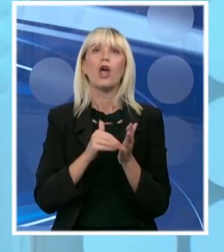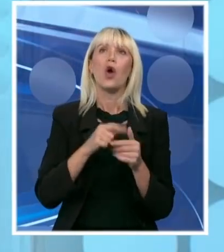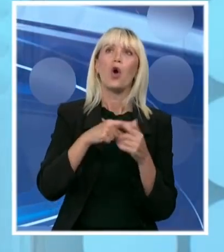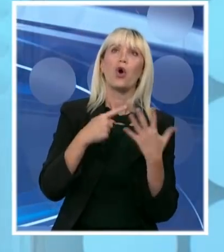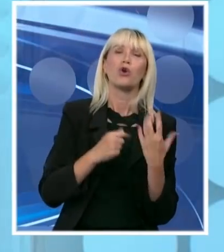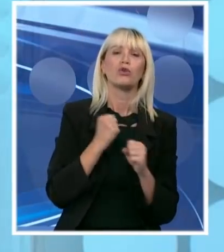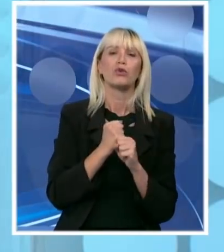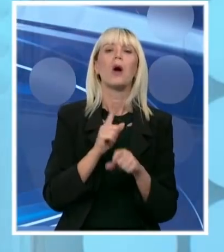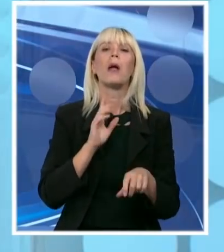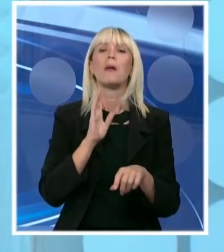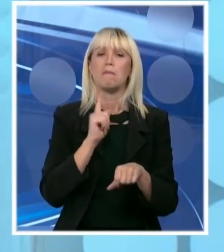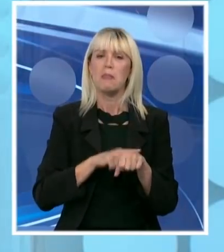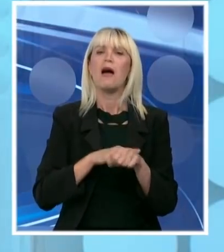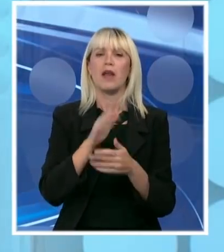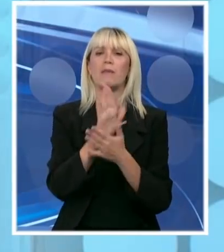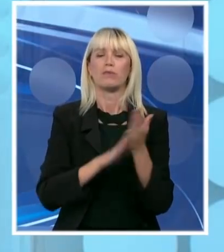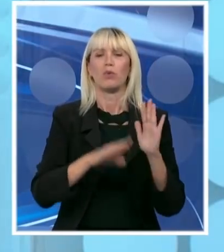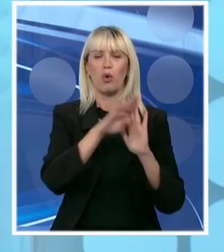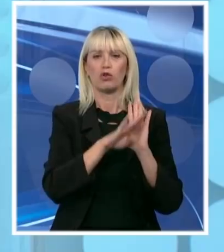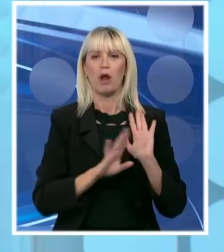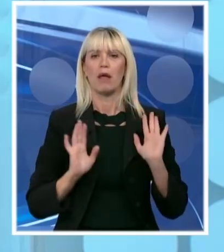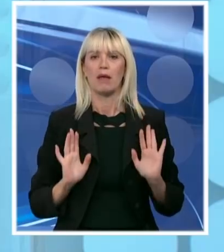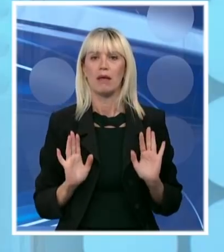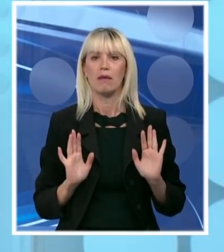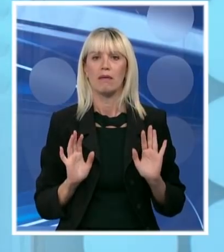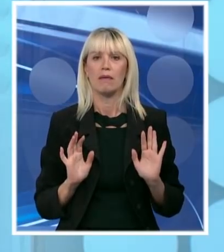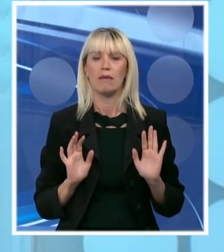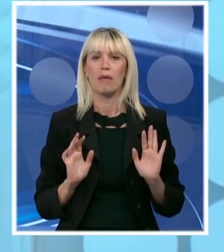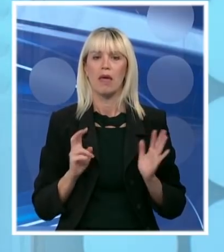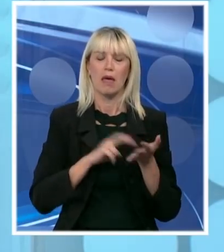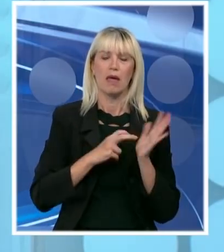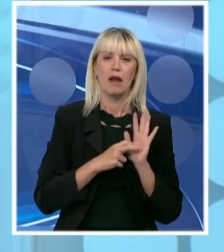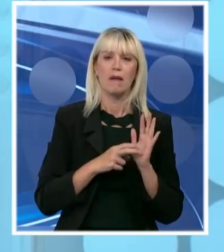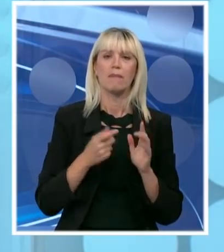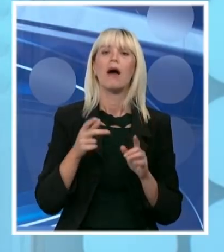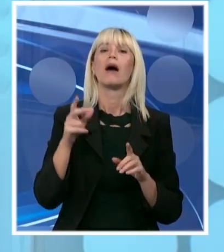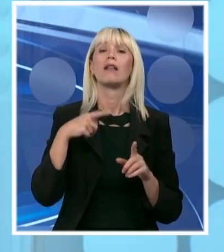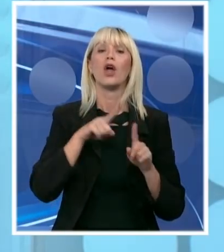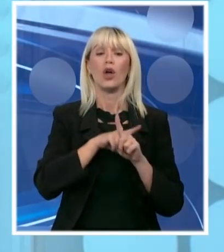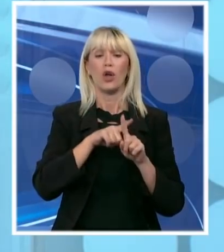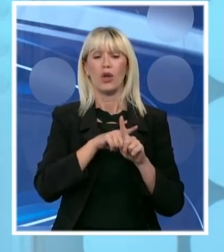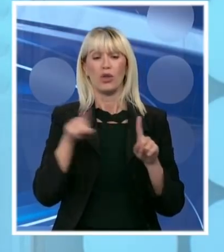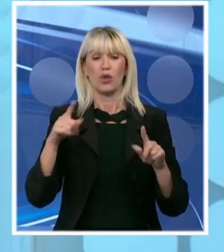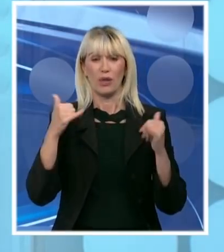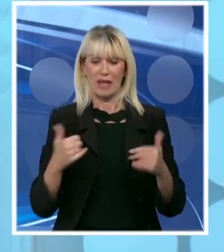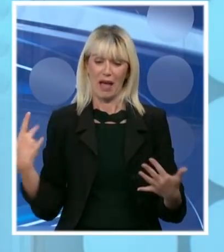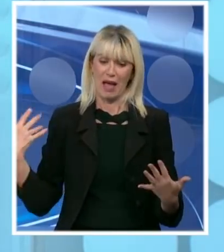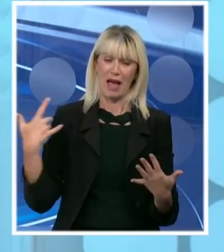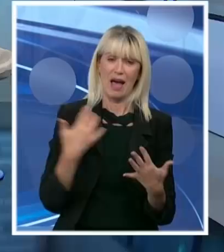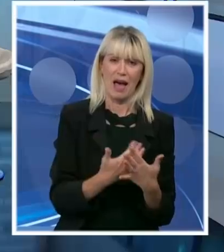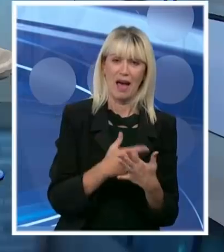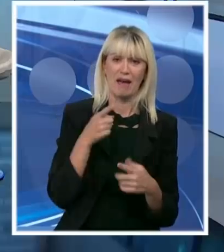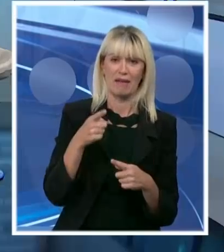merama. Ja želim da vi čujete i da znaju ljudi koliko smo novca dali. Dali smo do sada preko garantnih šema u ovom